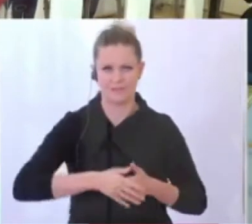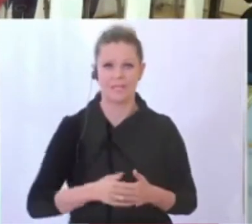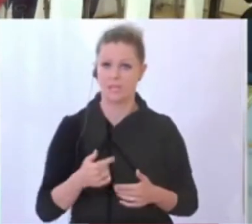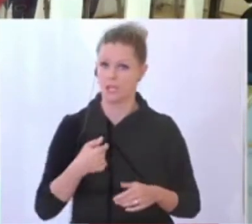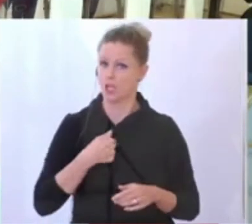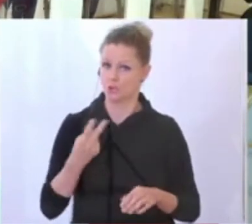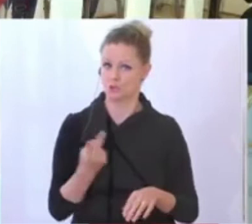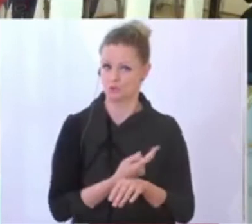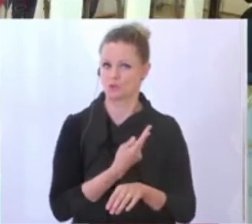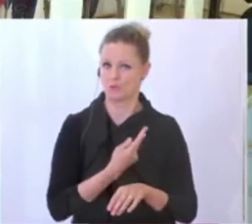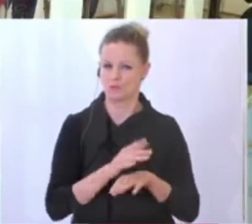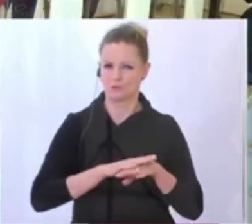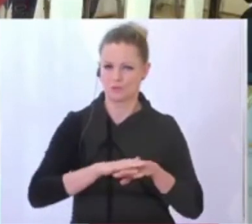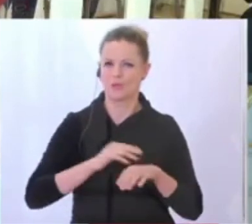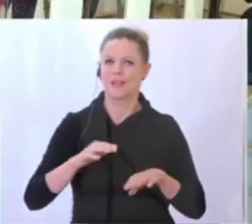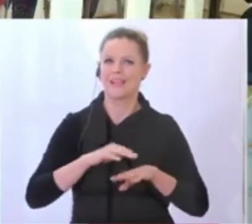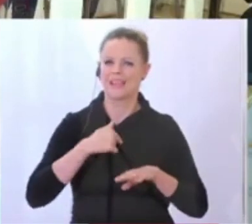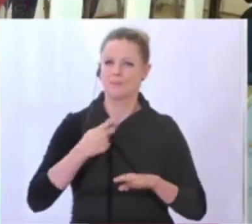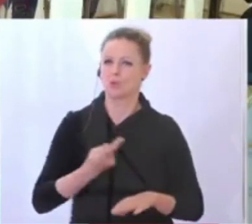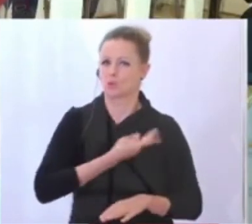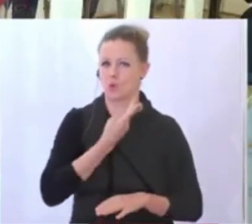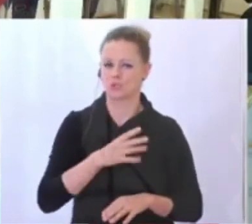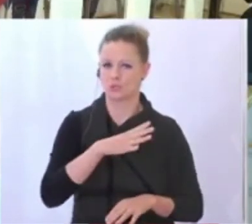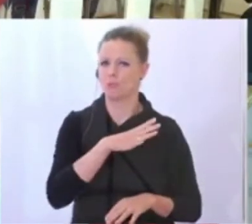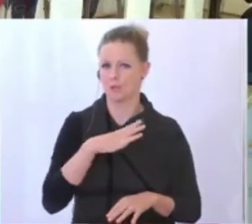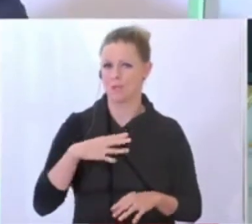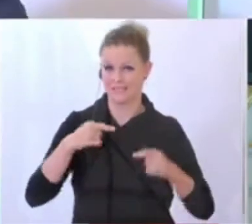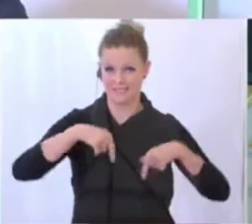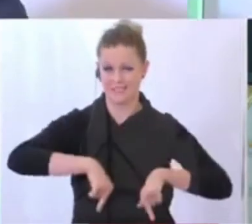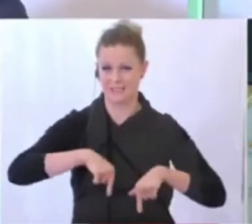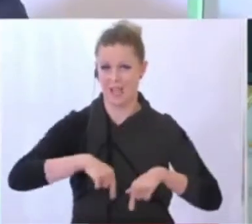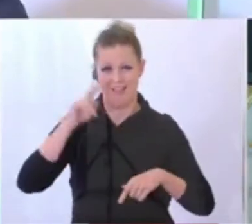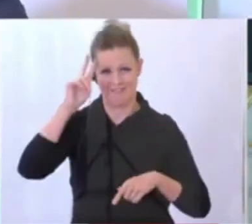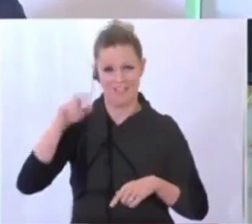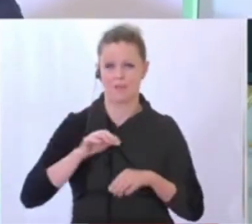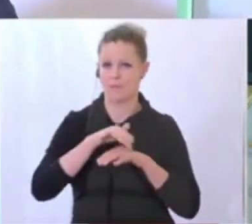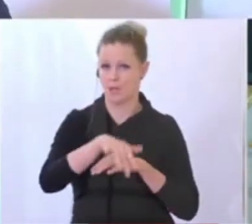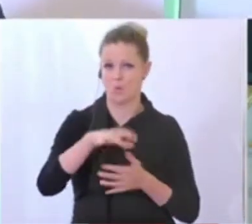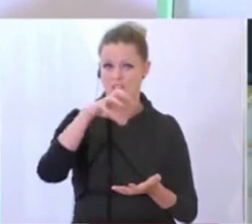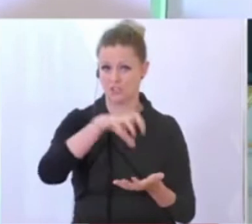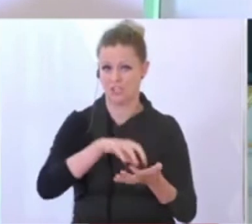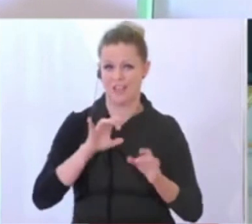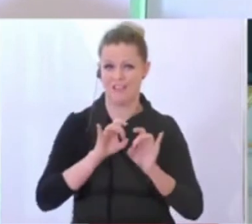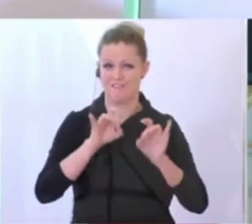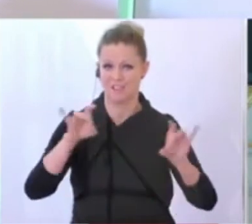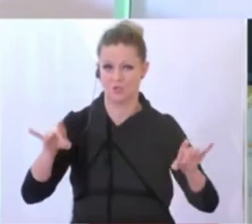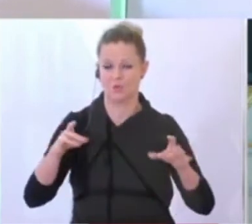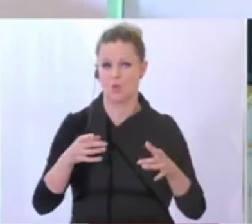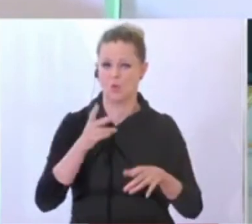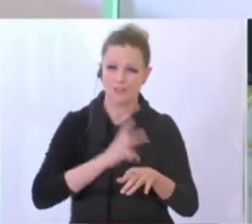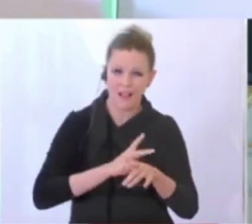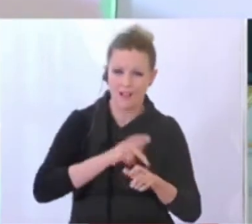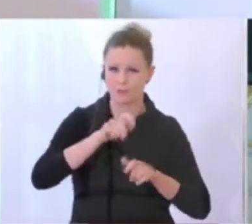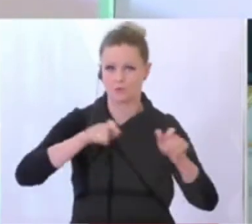Bürgermeister jener Stadt in der Europäischen Union zu sein, und zwar Millionenstadt, die, was die Infizierten betrifft, die Erkrankten